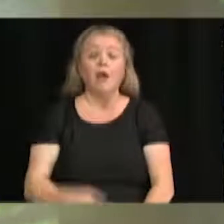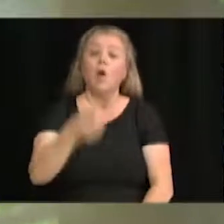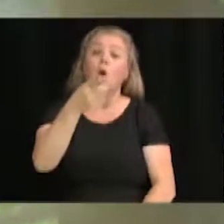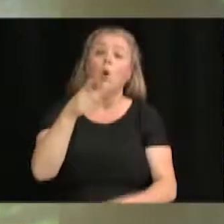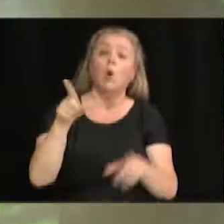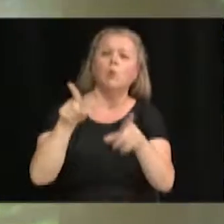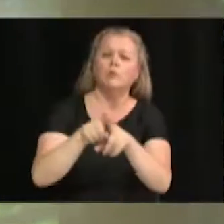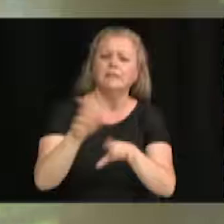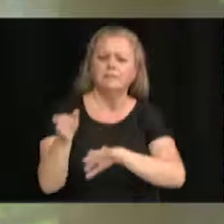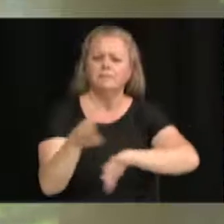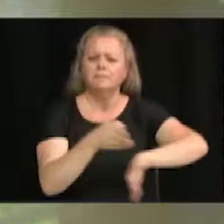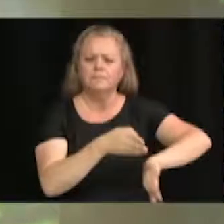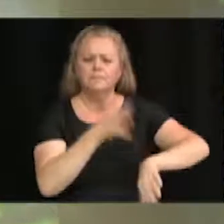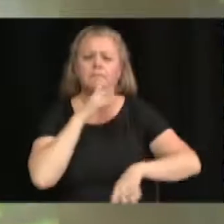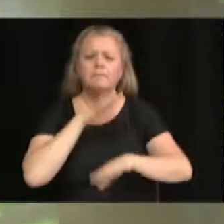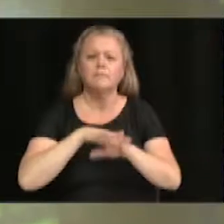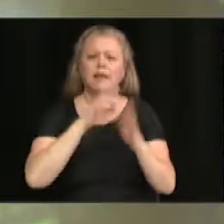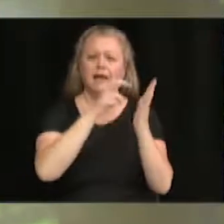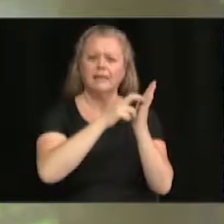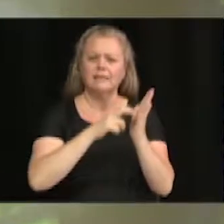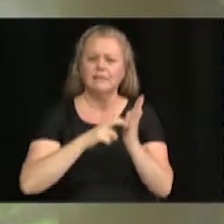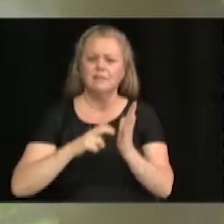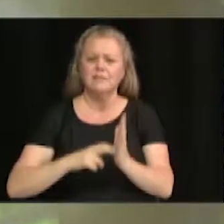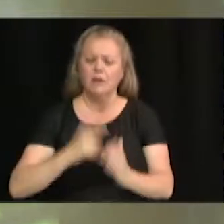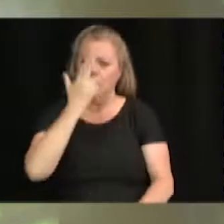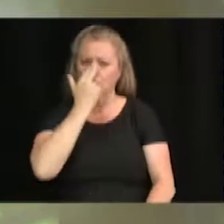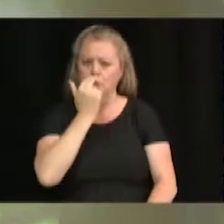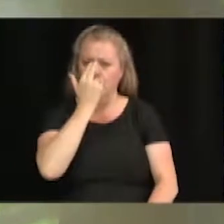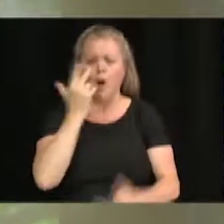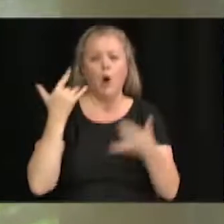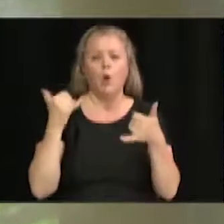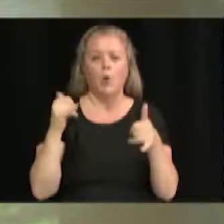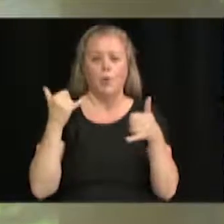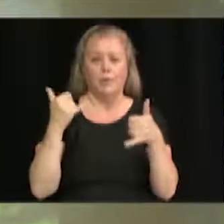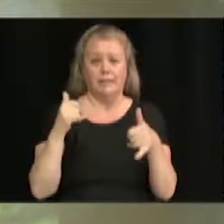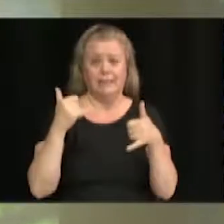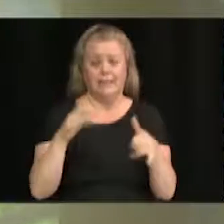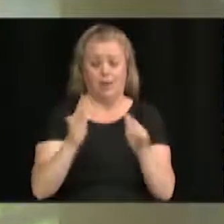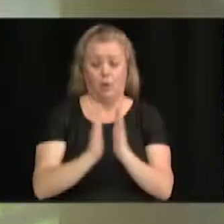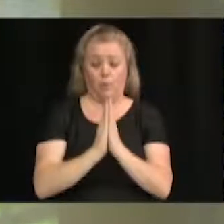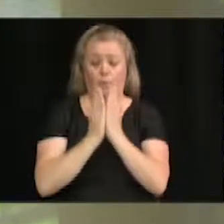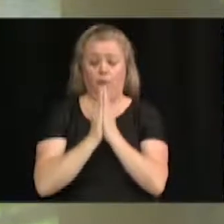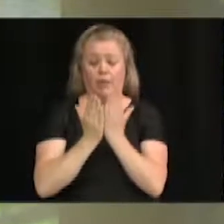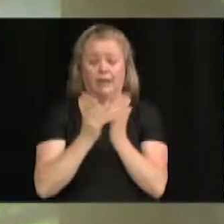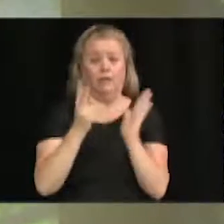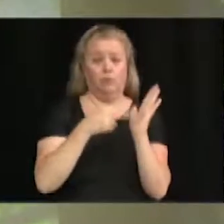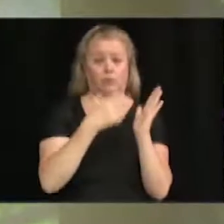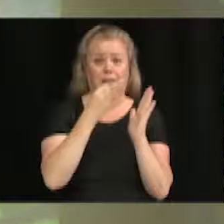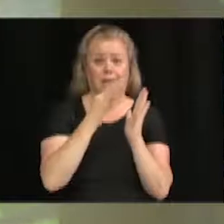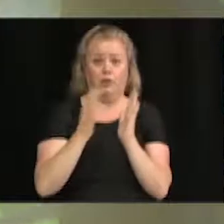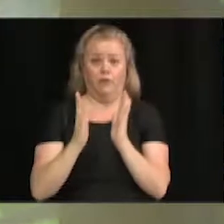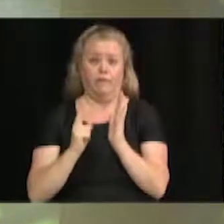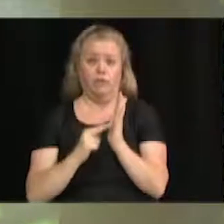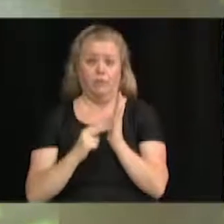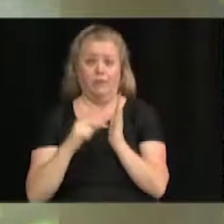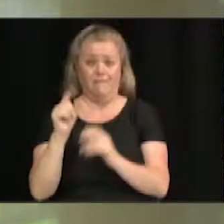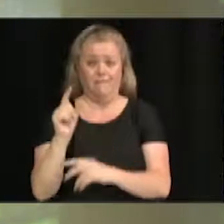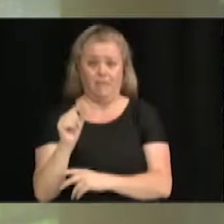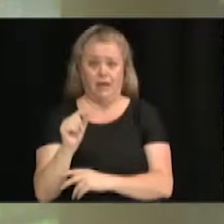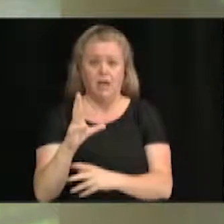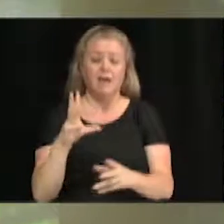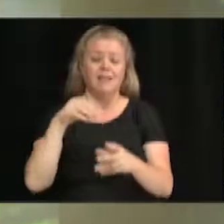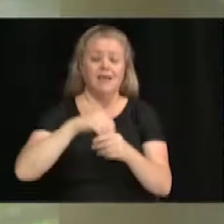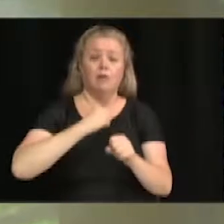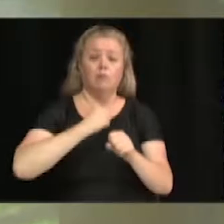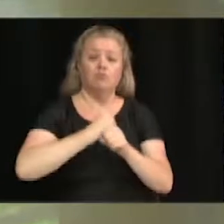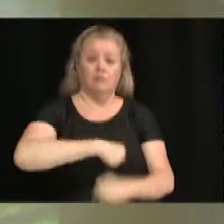et loisirs qui commence parce que le botin « Sports et loisirs 2019-2020 » a été distribué dans le Publisac du 7